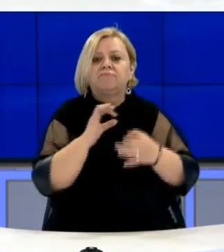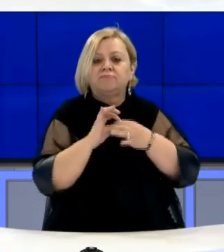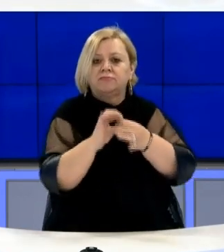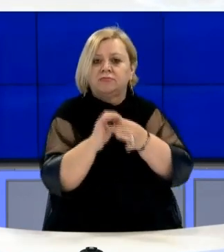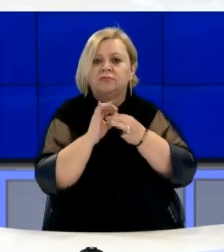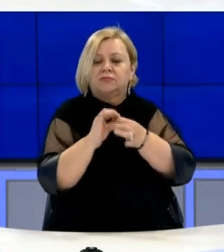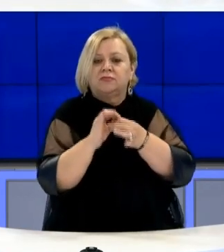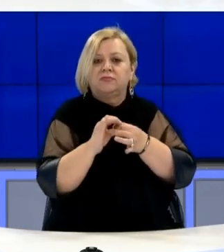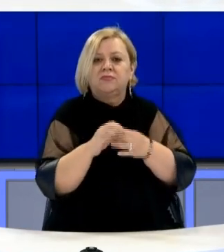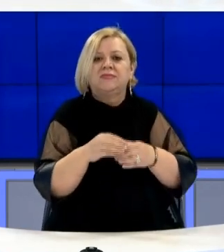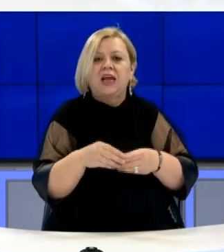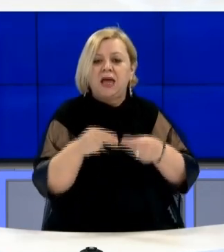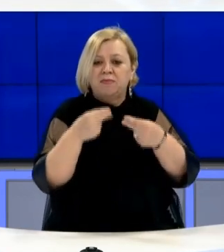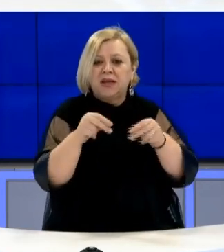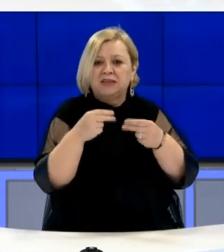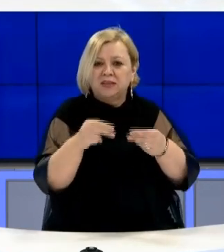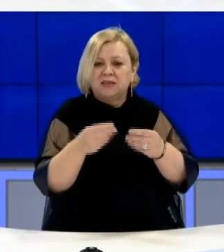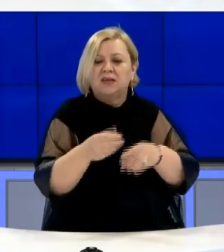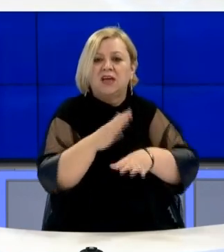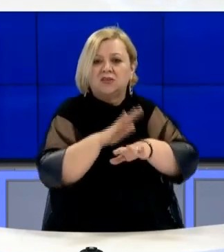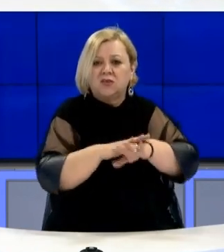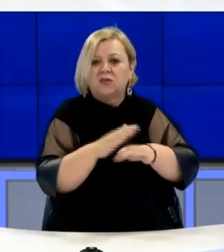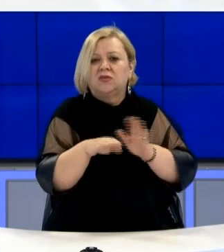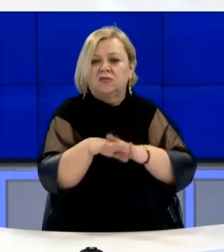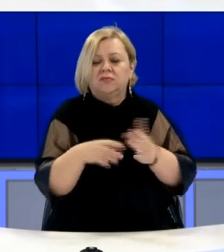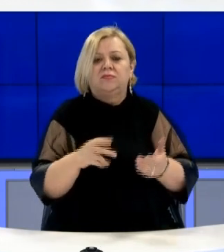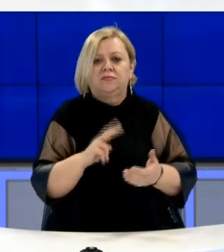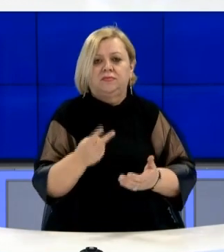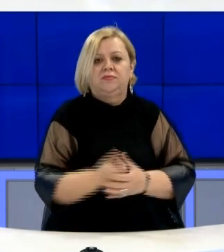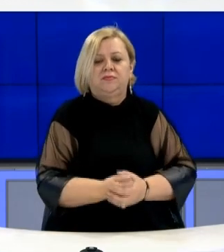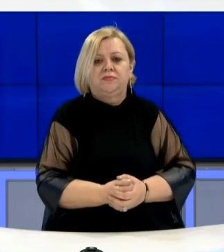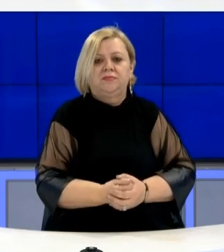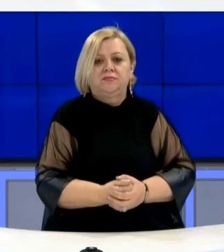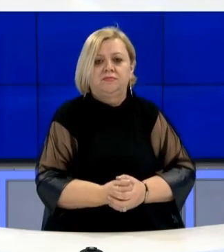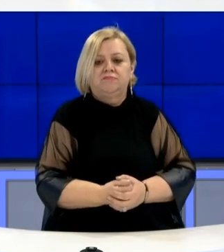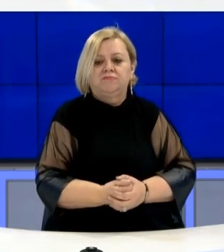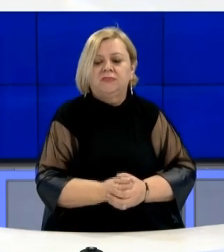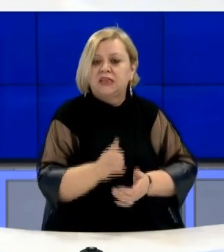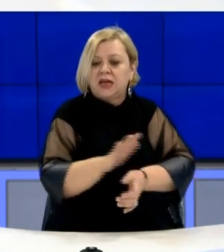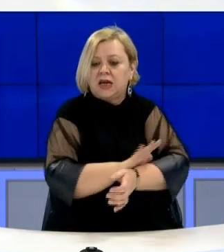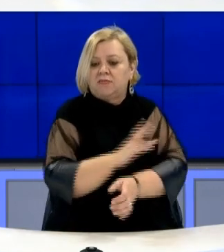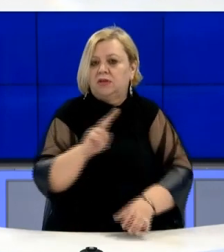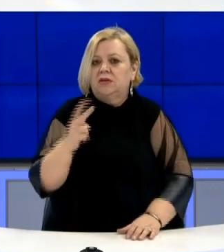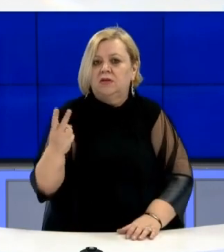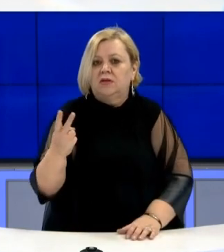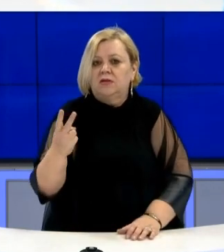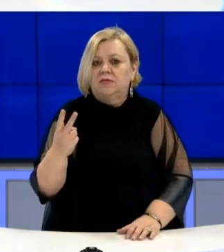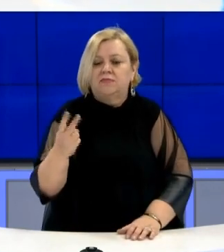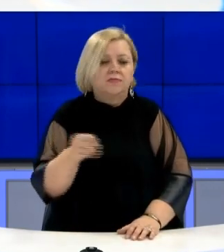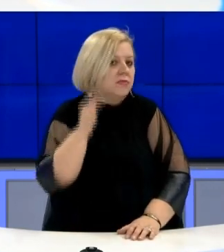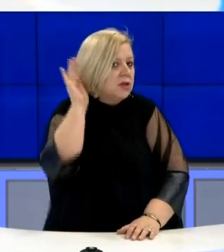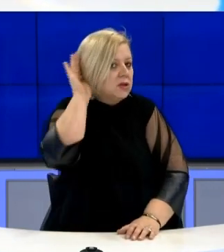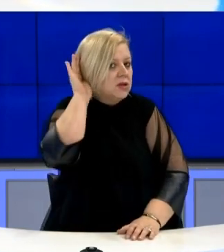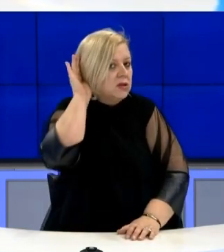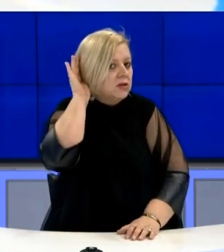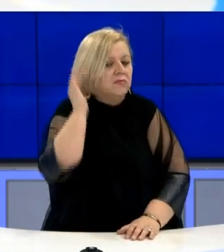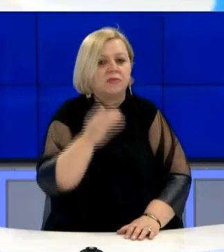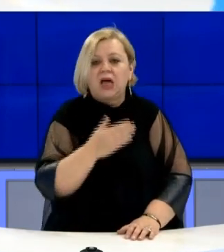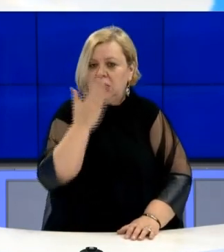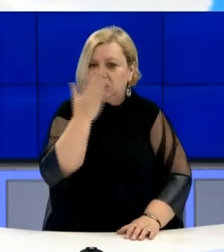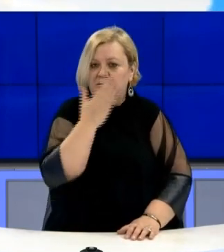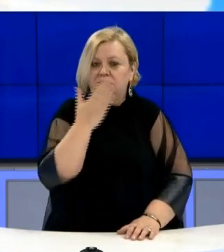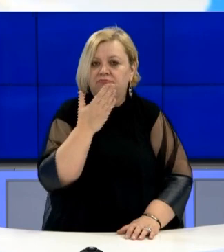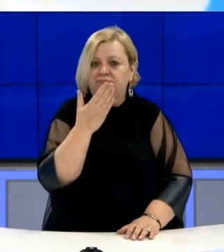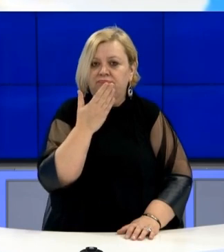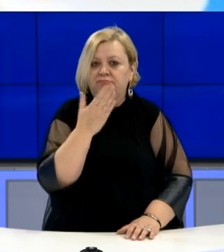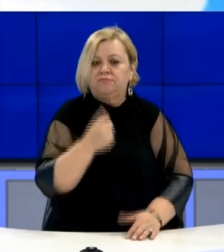qështjene protezave për invalidet e luftës e uqëkës. Një reagim tjetër ka artur edhe nga Ministri në detyri arsimit